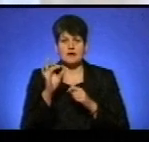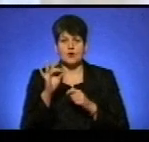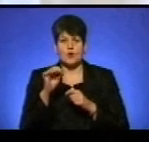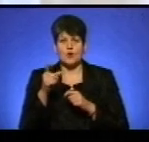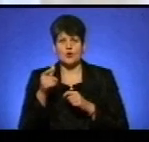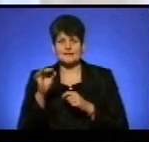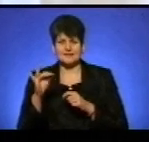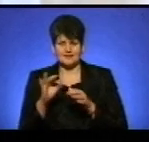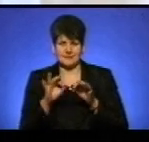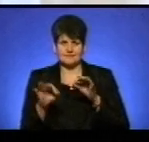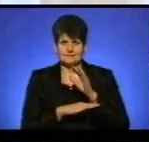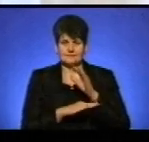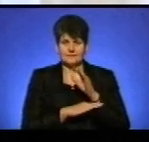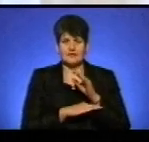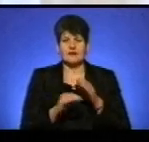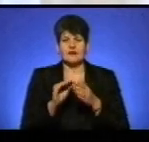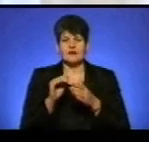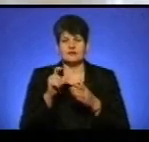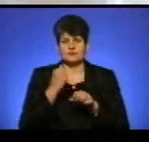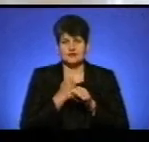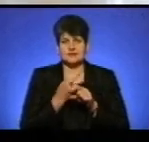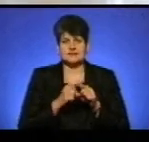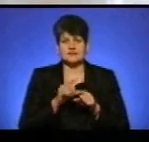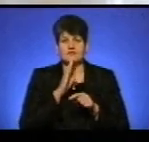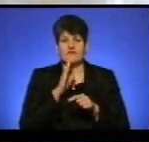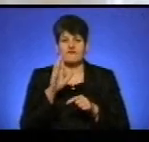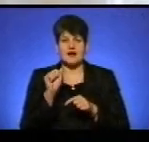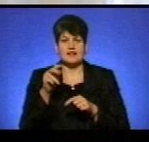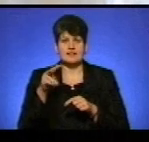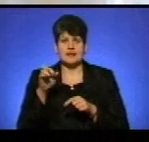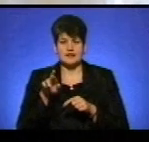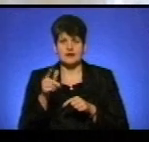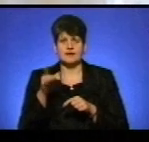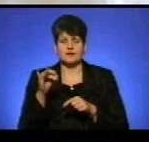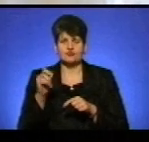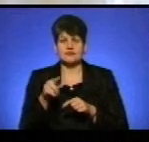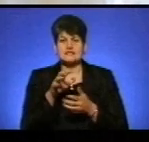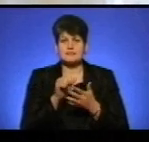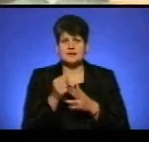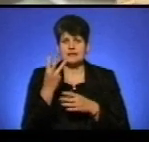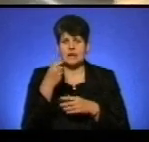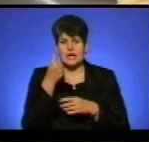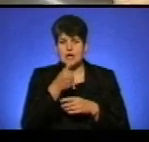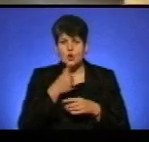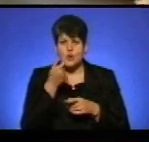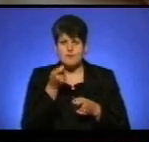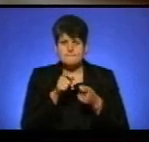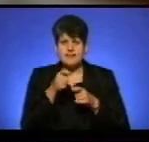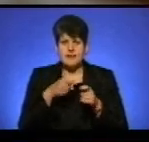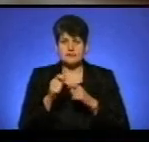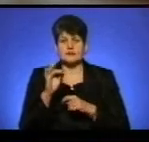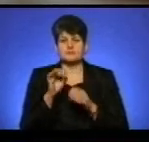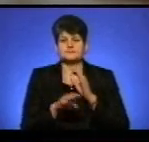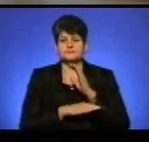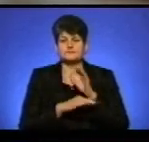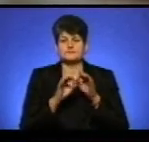Автор роботи Валерія Гринчук. Валерія Гринчук три роки займається плетенням з рогози. За її словами,